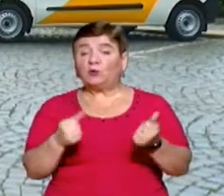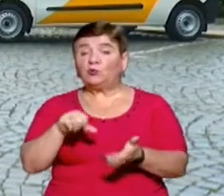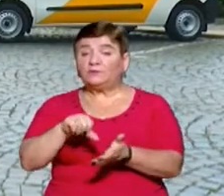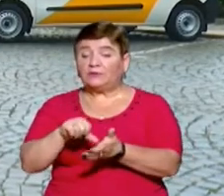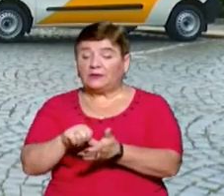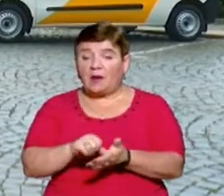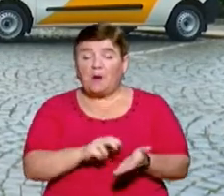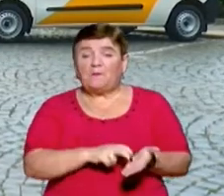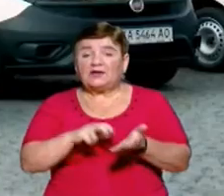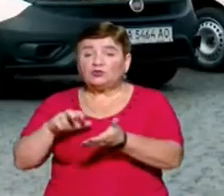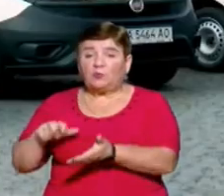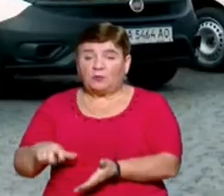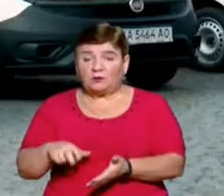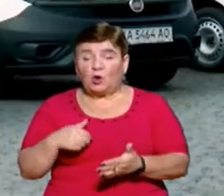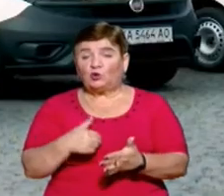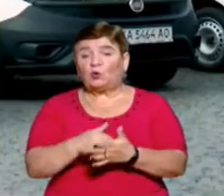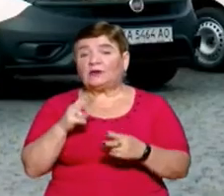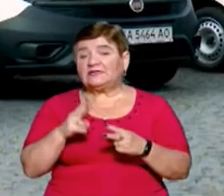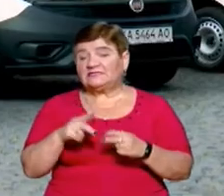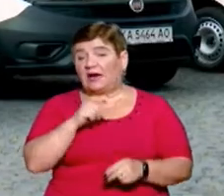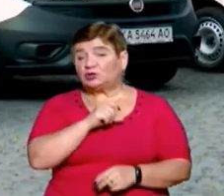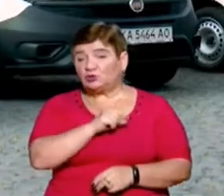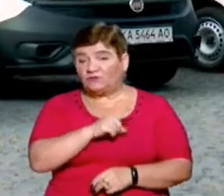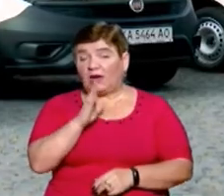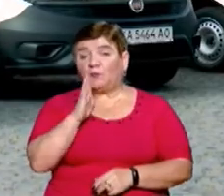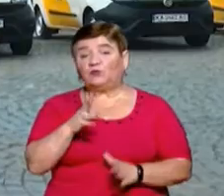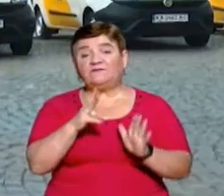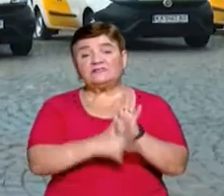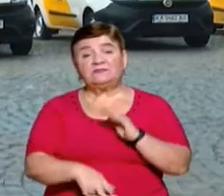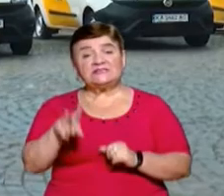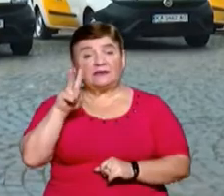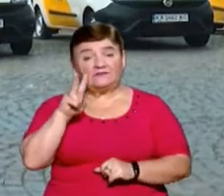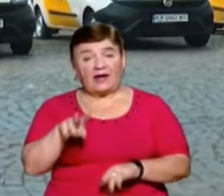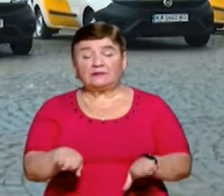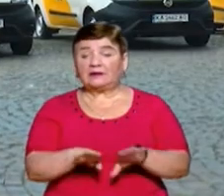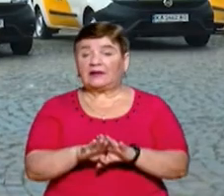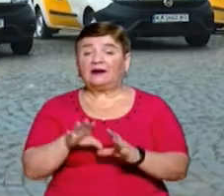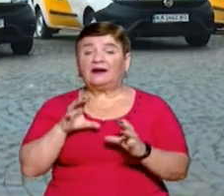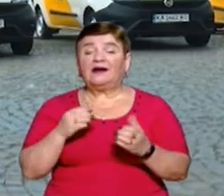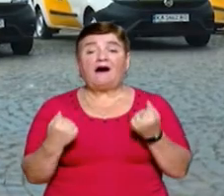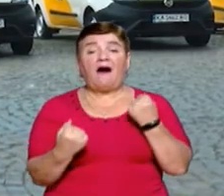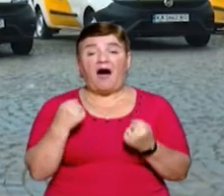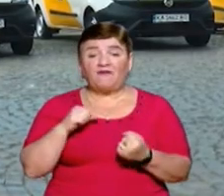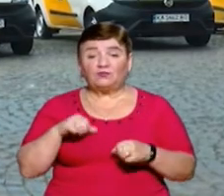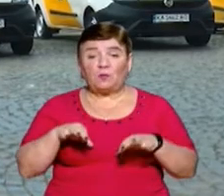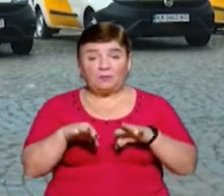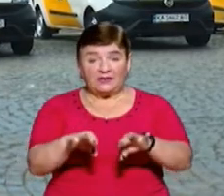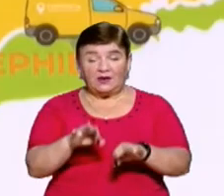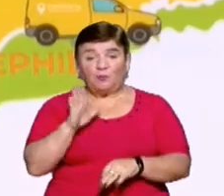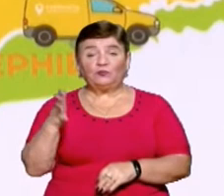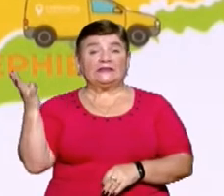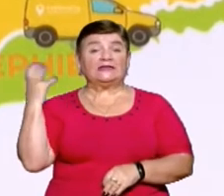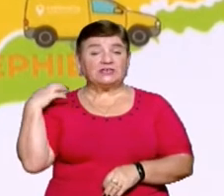проєкті пересувних відділень. До кінця жовтня на Закарпатті будуть 82 таких автомобілі. У кожному з них працюватимуть